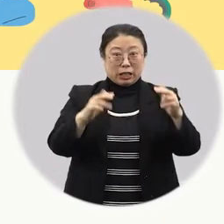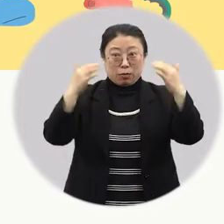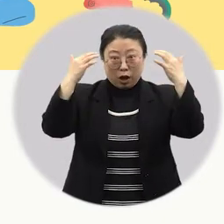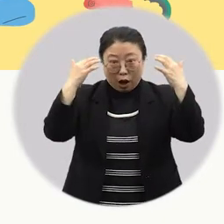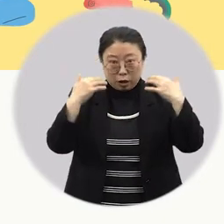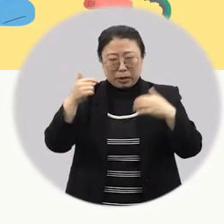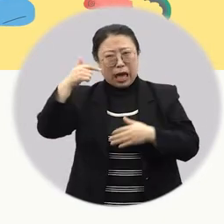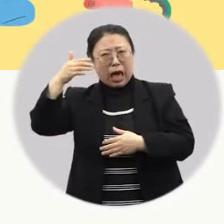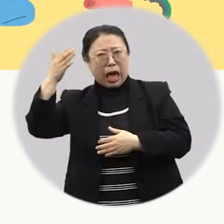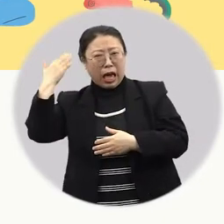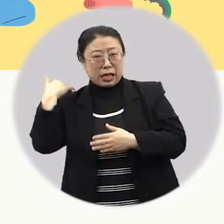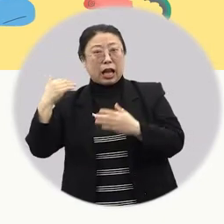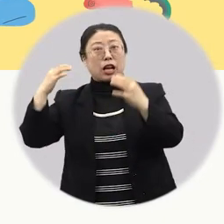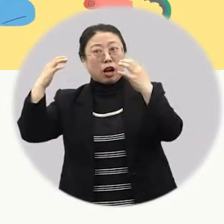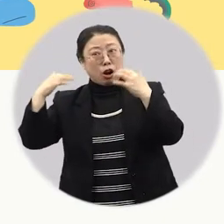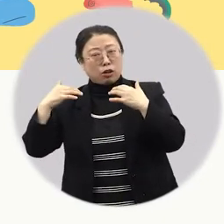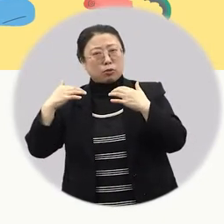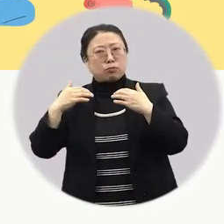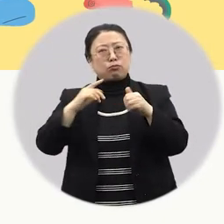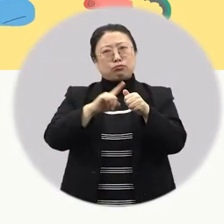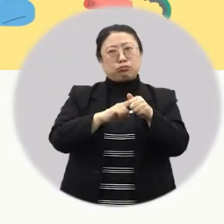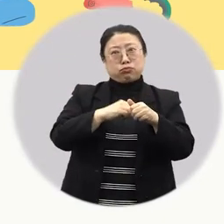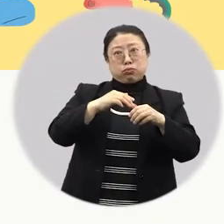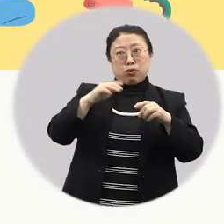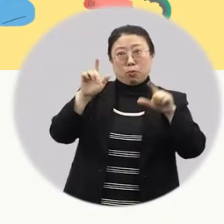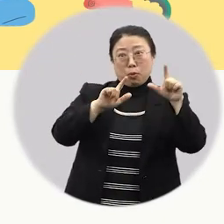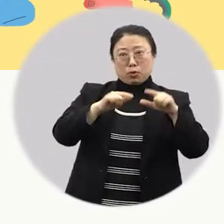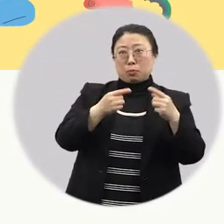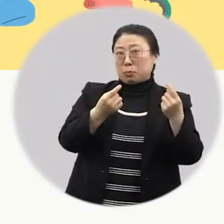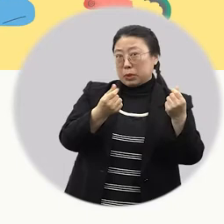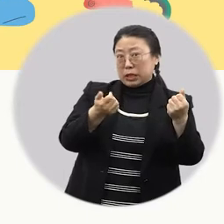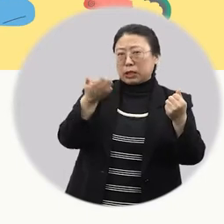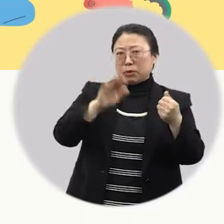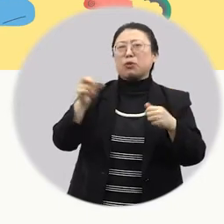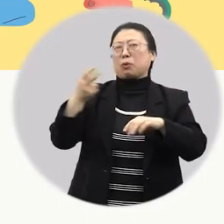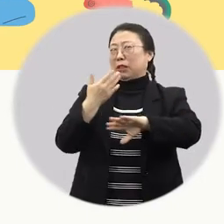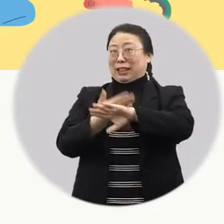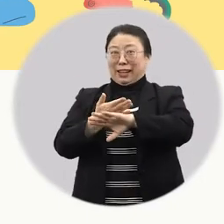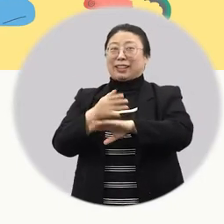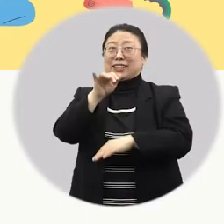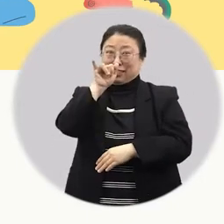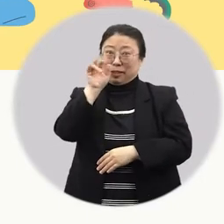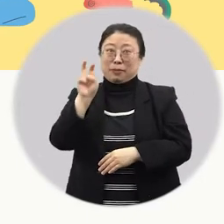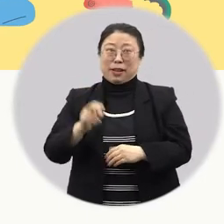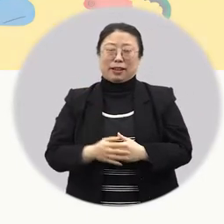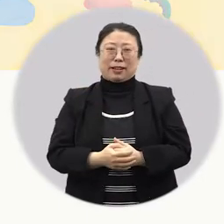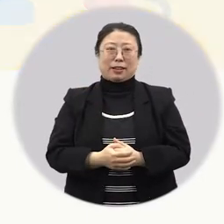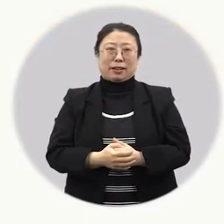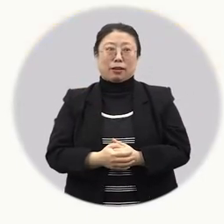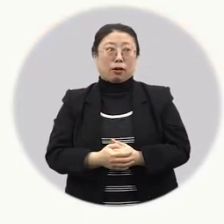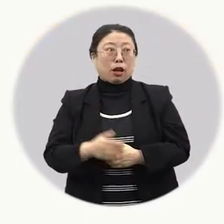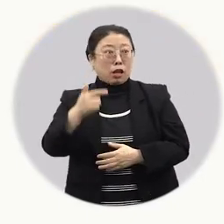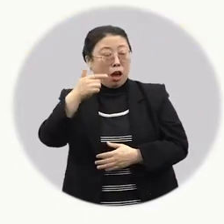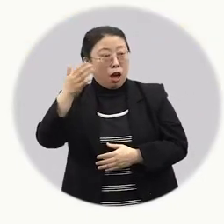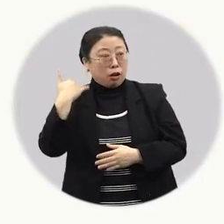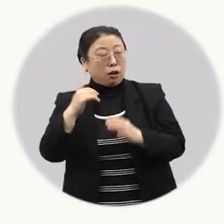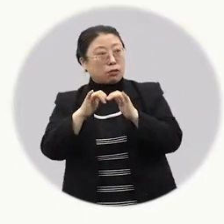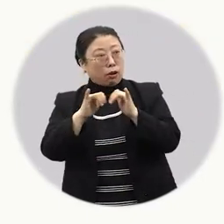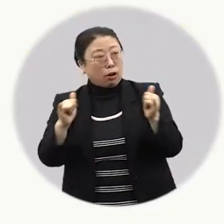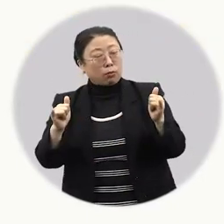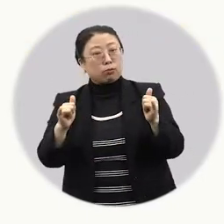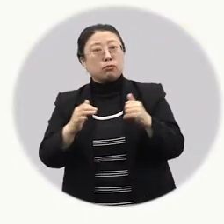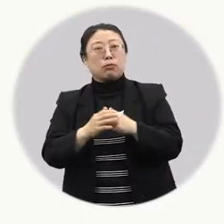지금 우리가 지내는 여름과 옛사람들이 보낸 여름 풍경은 비슷하지만 또 참 많이 다를 거예요. 옛날